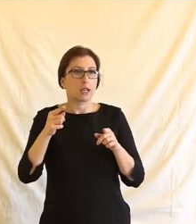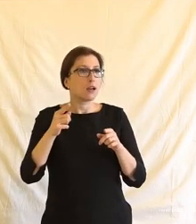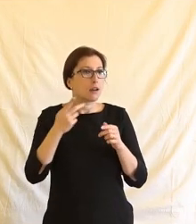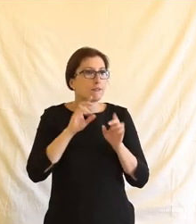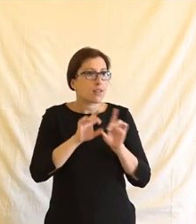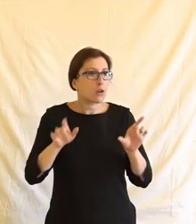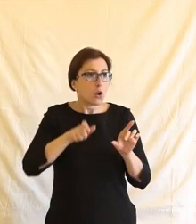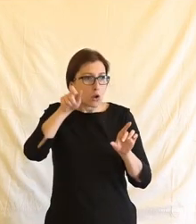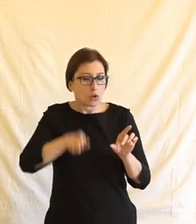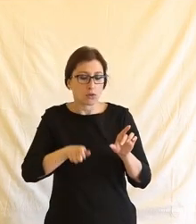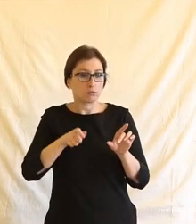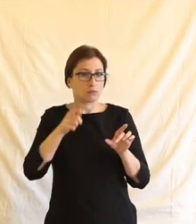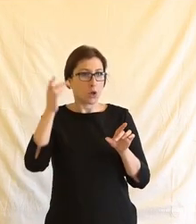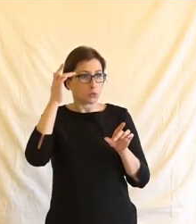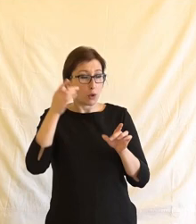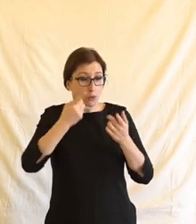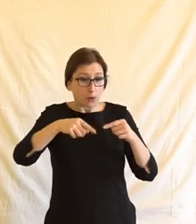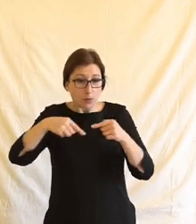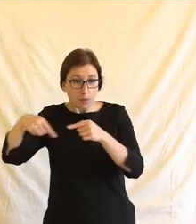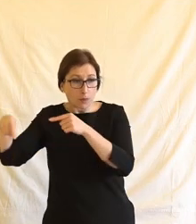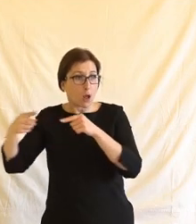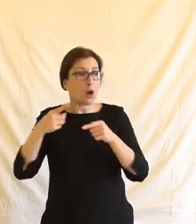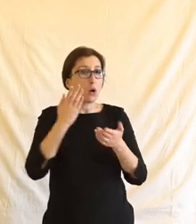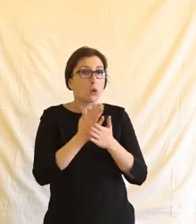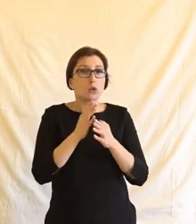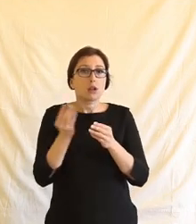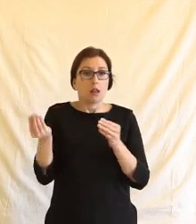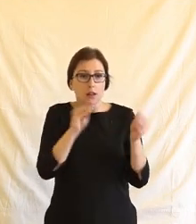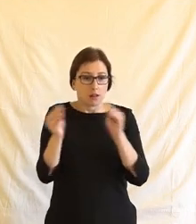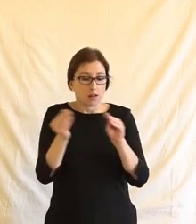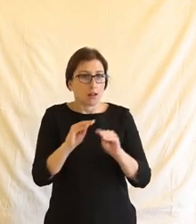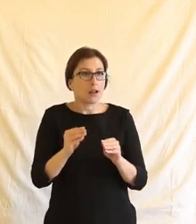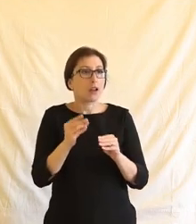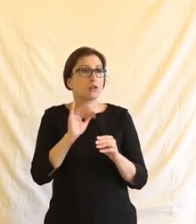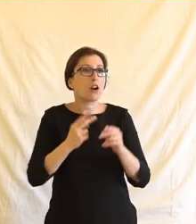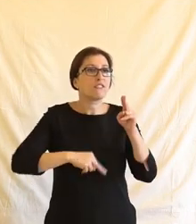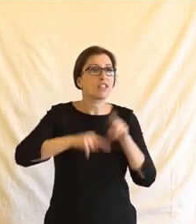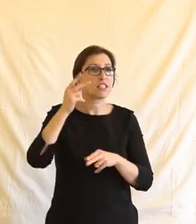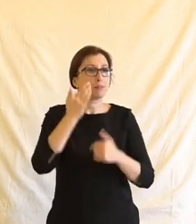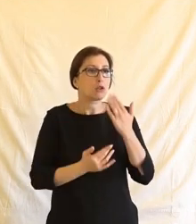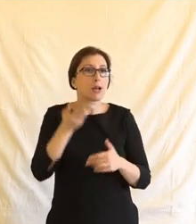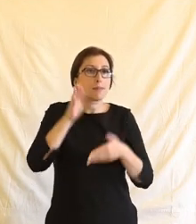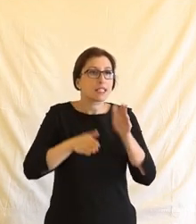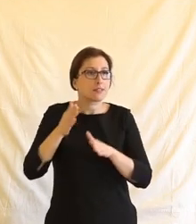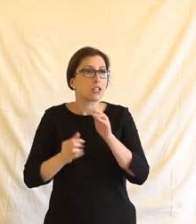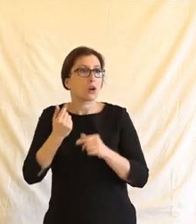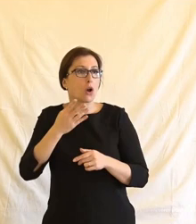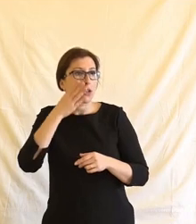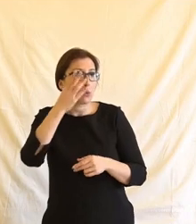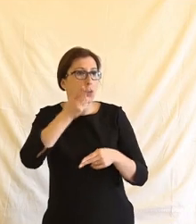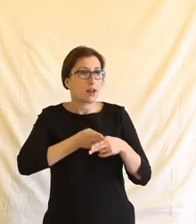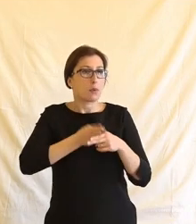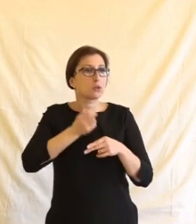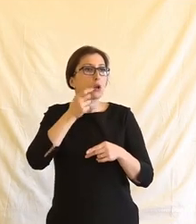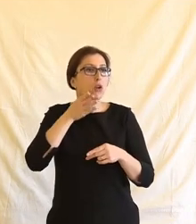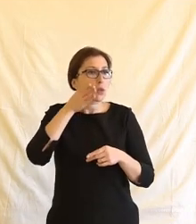virologové a já nevím, další experti, kdo napočítá větší počet mrtvých a nemocních a